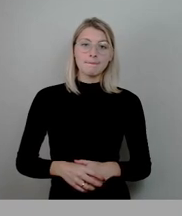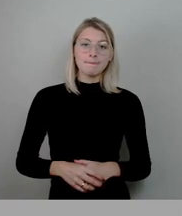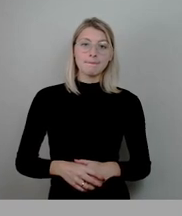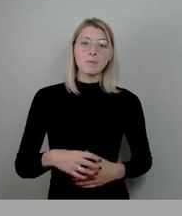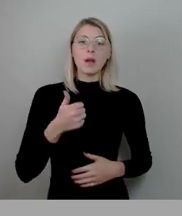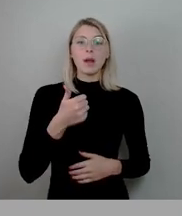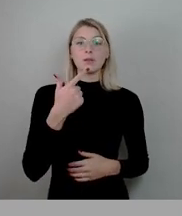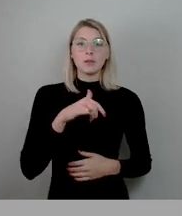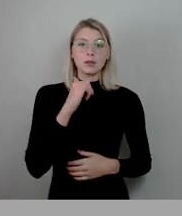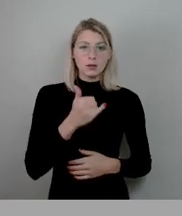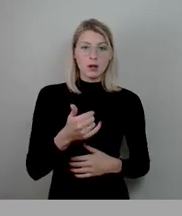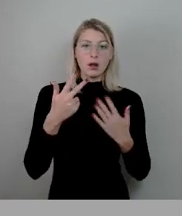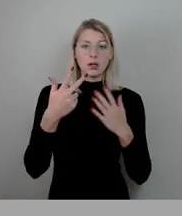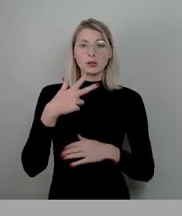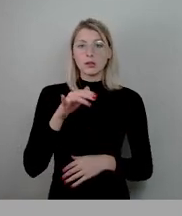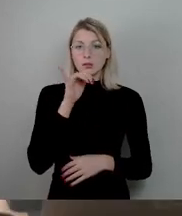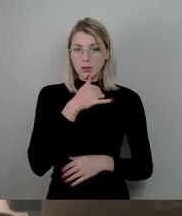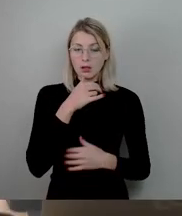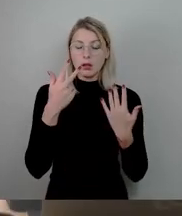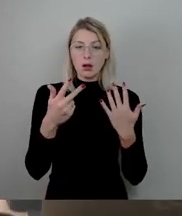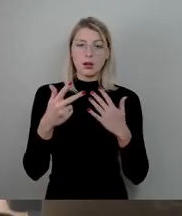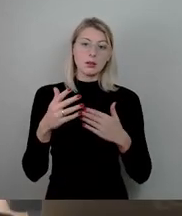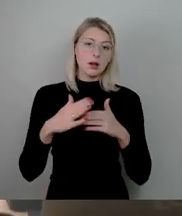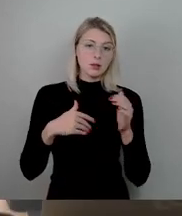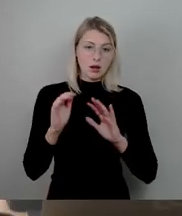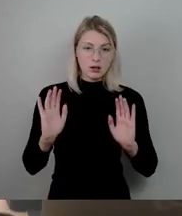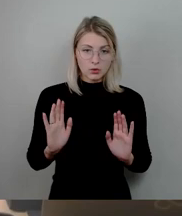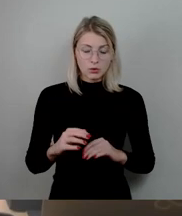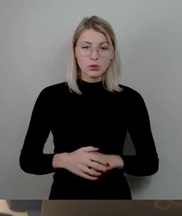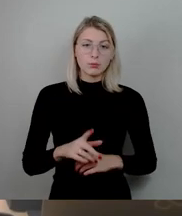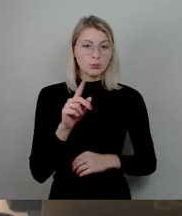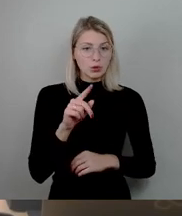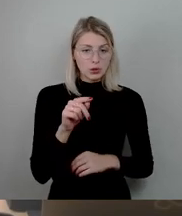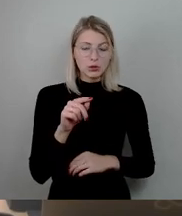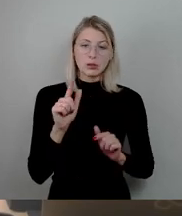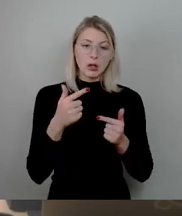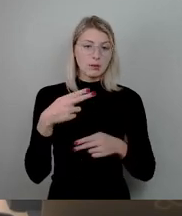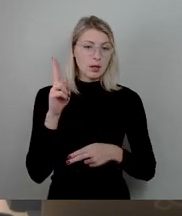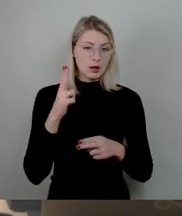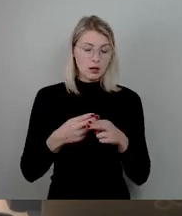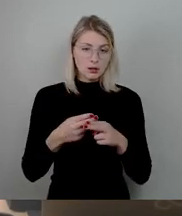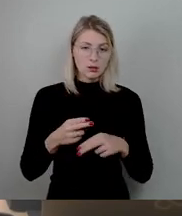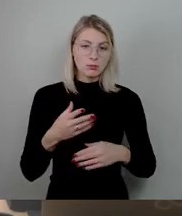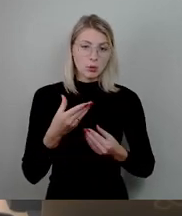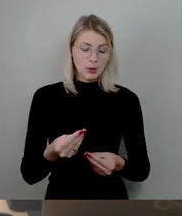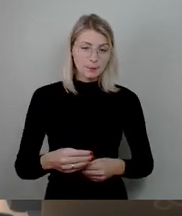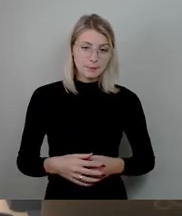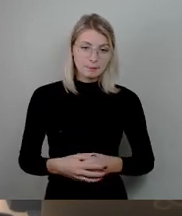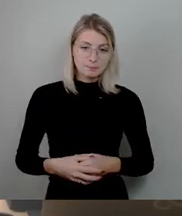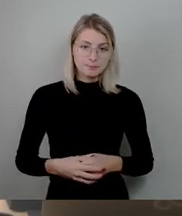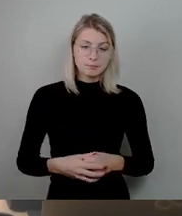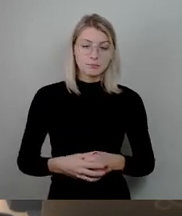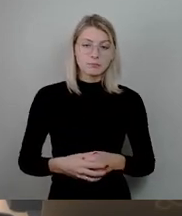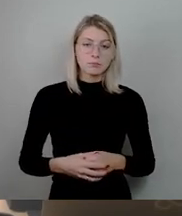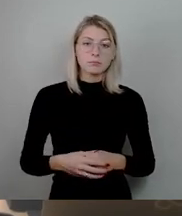21 Ja, 38 Nein, 8 Enthaltungen. Damit keine Mehrheit bekommen. Das führt uns zum Top